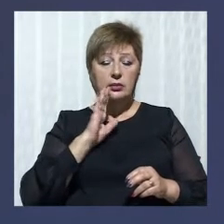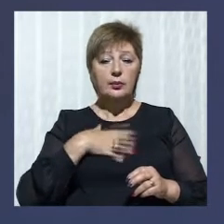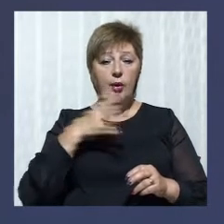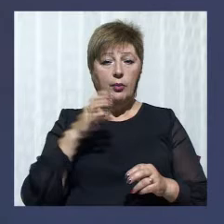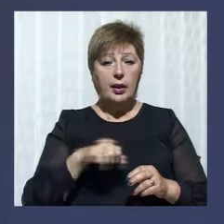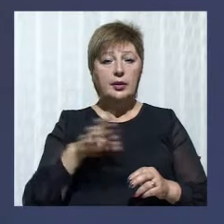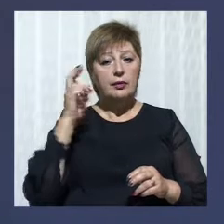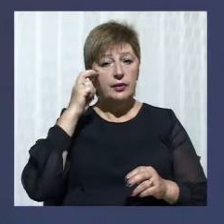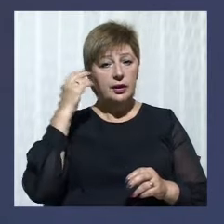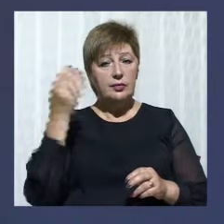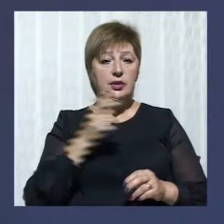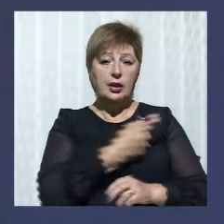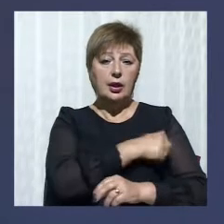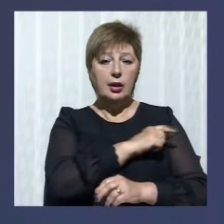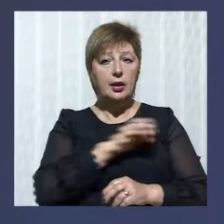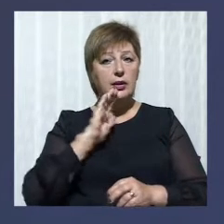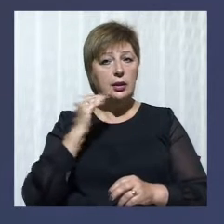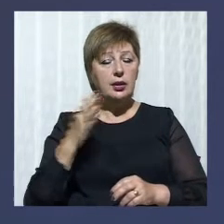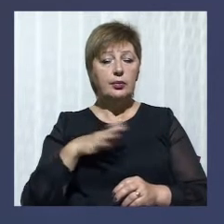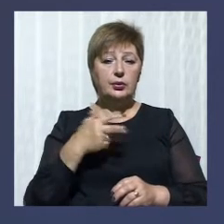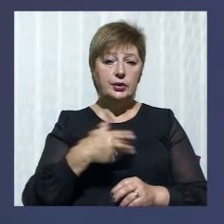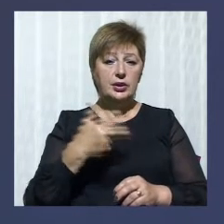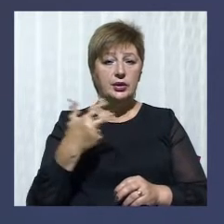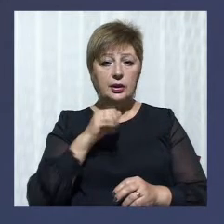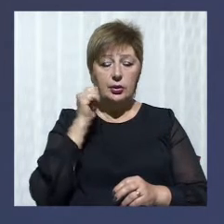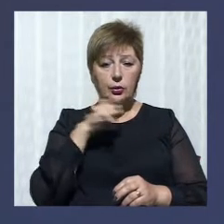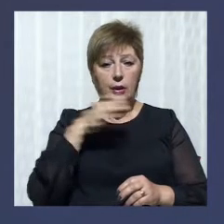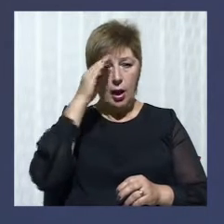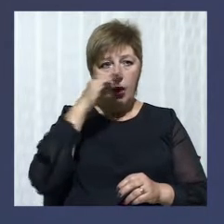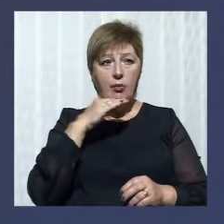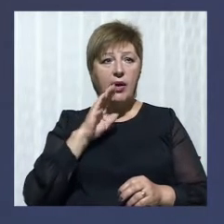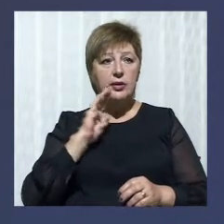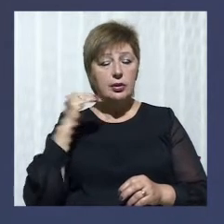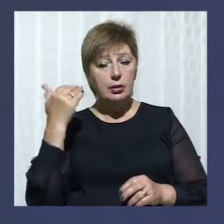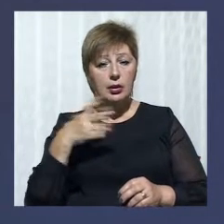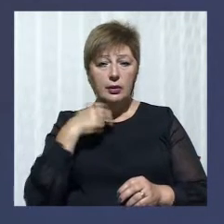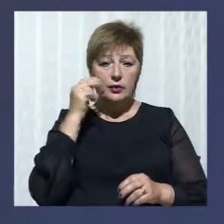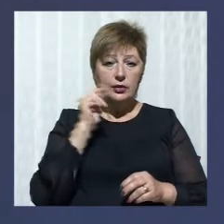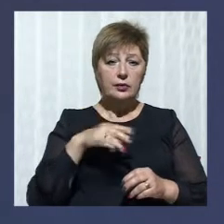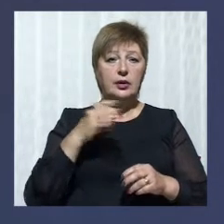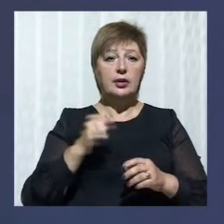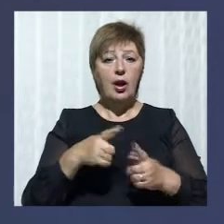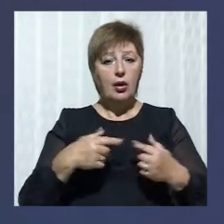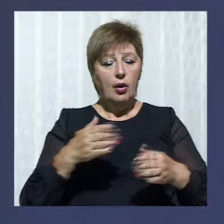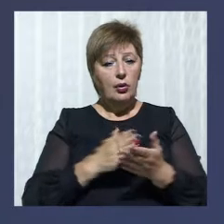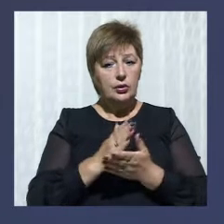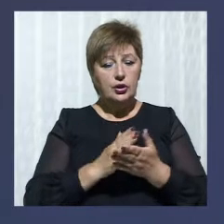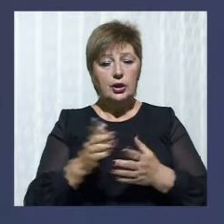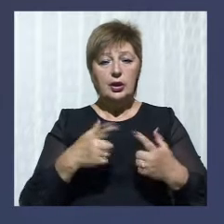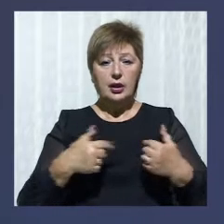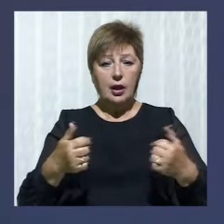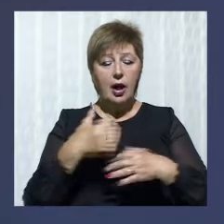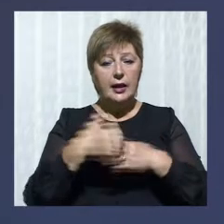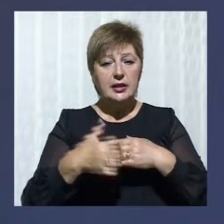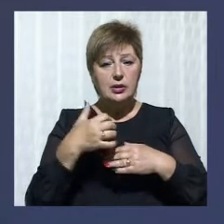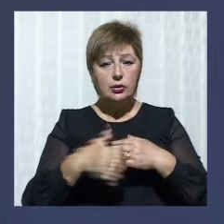лікарні номер 2. Їй було 33 роки. Батько Ганзук звинуватив очільника Херсонської облради Владислава Мангера в